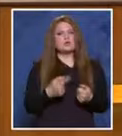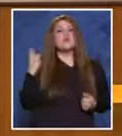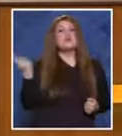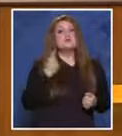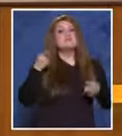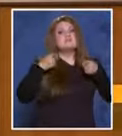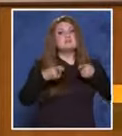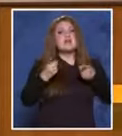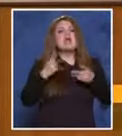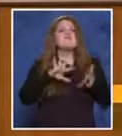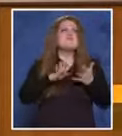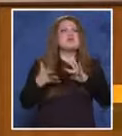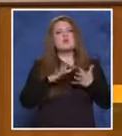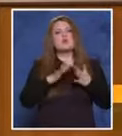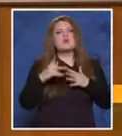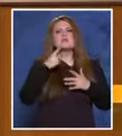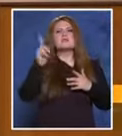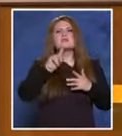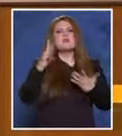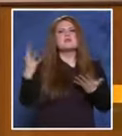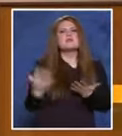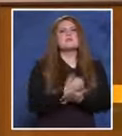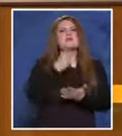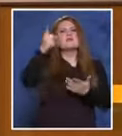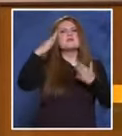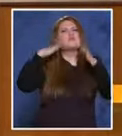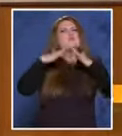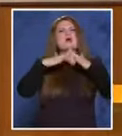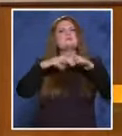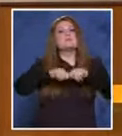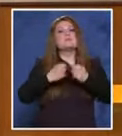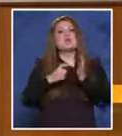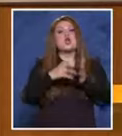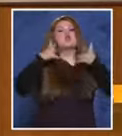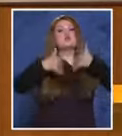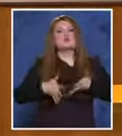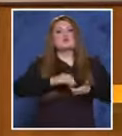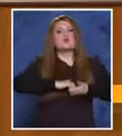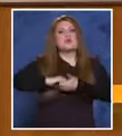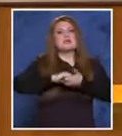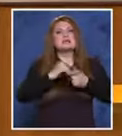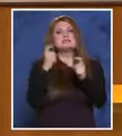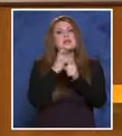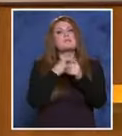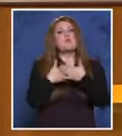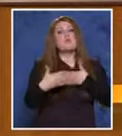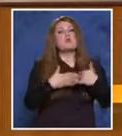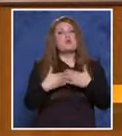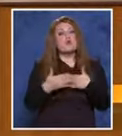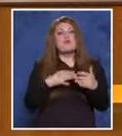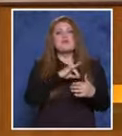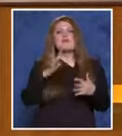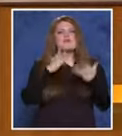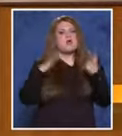-вероятното обяснение за неразкриваемост на битовите престъпления е лошата организация, слабата подготовка и